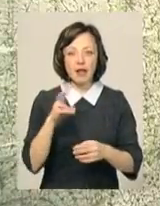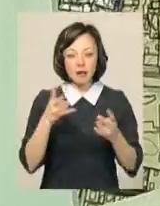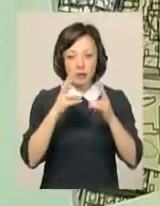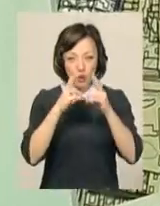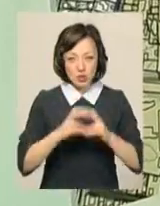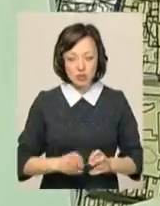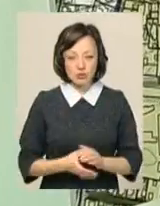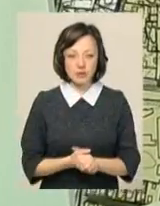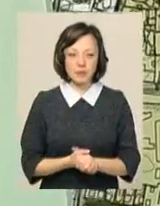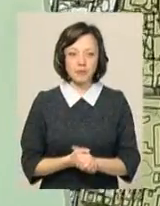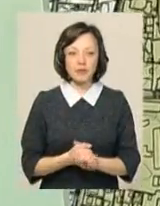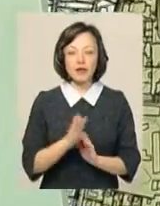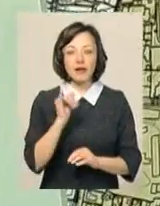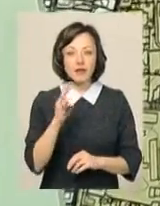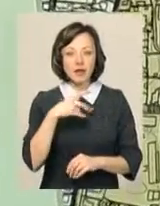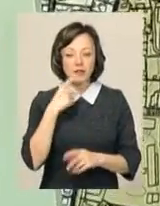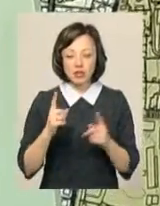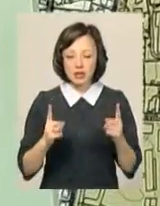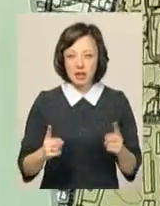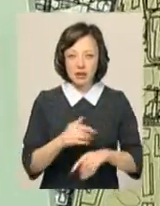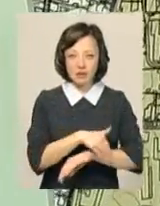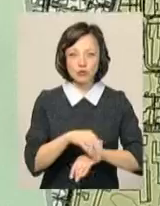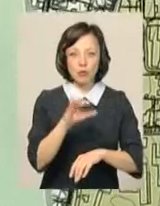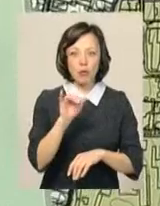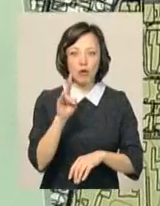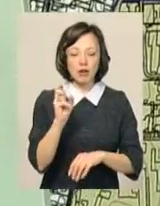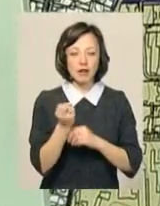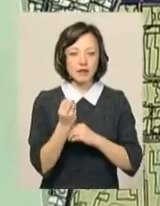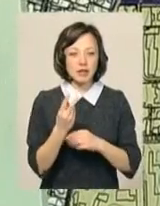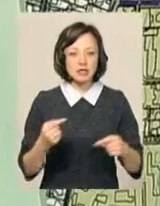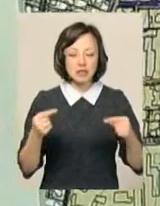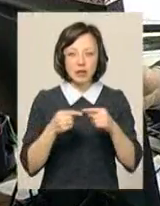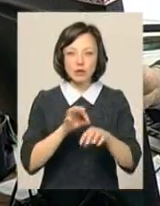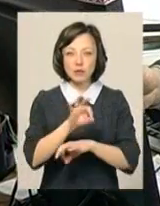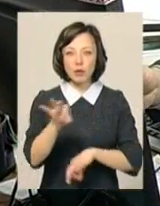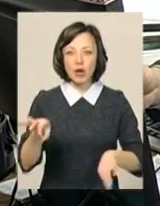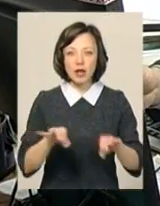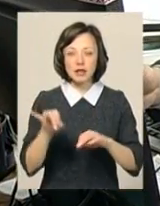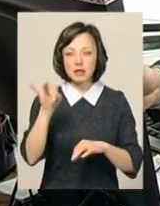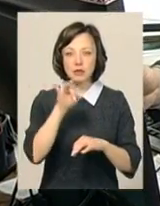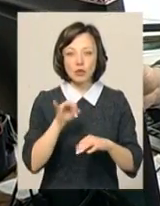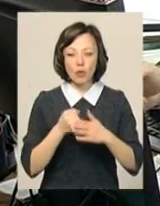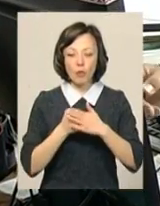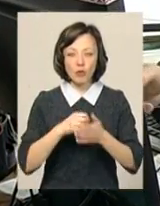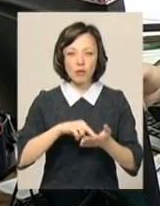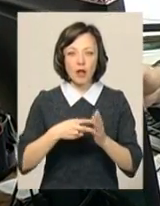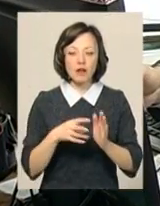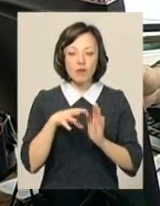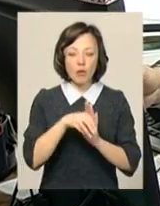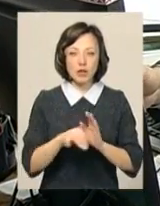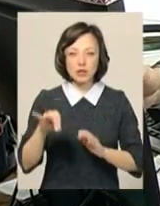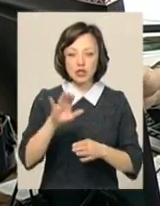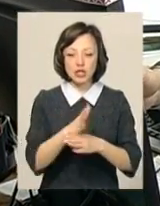досліджувати. За словами Сергія Шпаковського, ділянка на Соборній-12, згідно з проєктом історико-архітектурного опорного плану, входить до